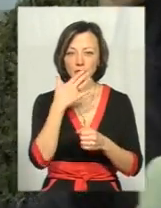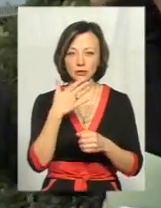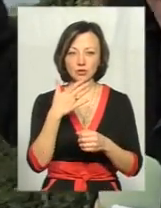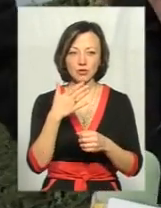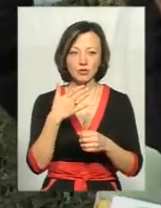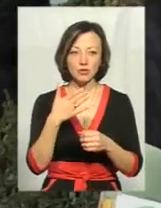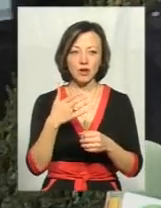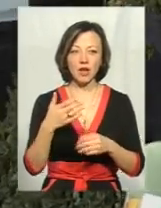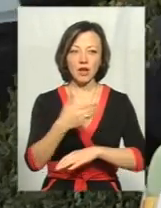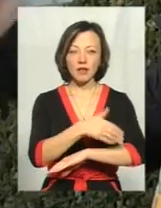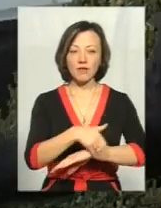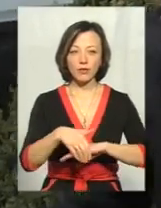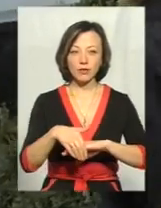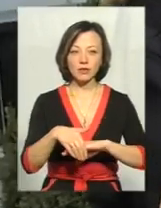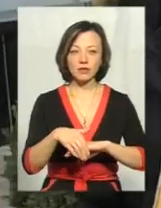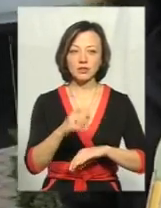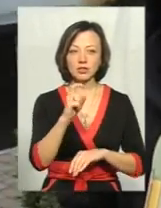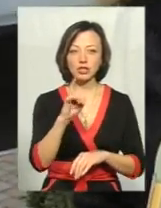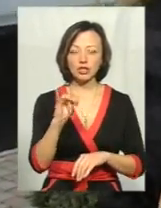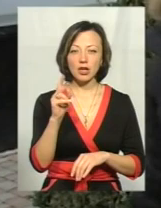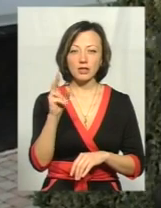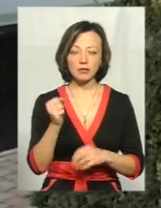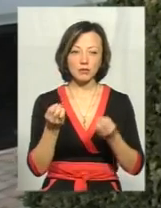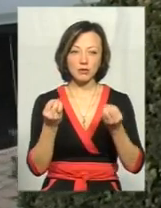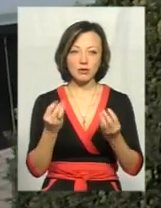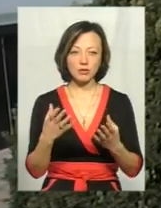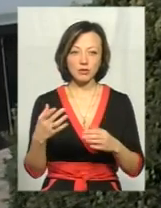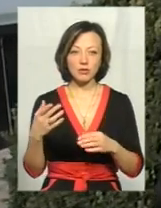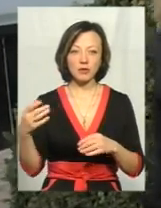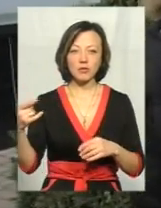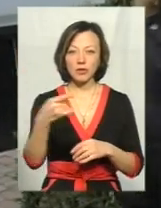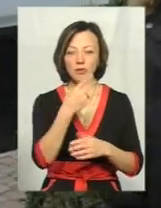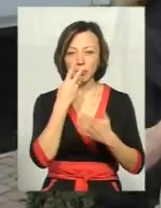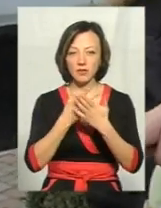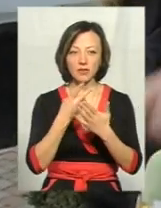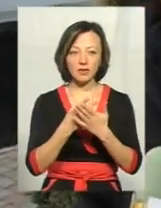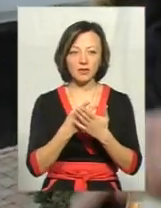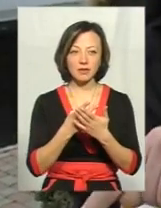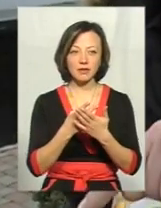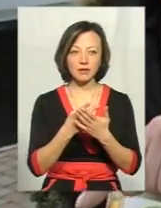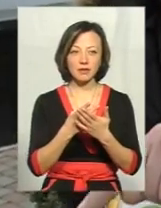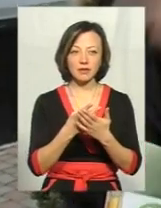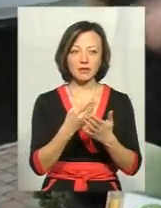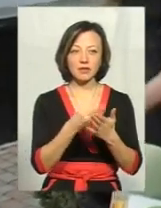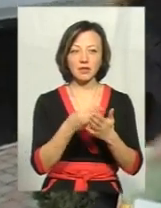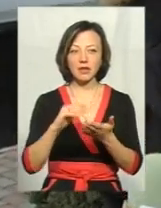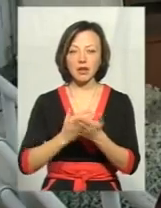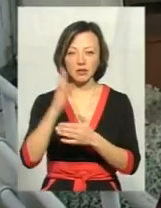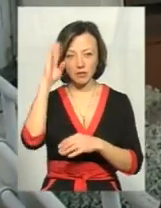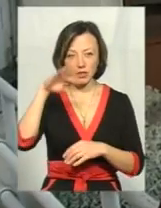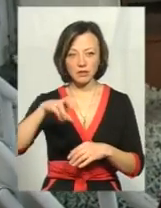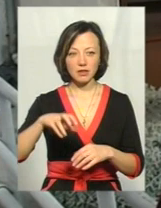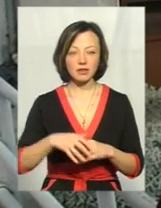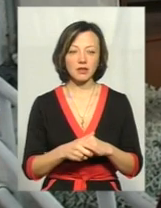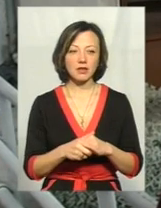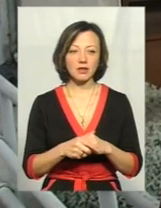А живу на Заричанське, звісно, там просто-просто прийдьте в Івашківці, подивіться, і вам буде ціна і якість води з крану. А